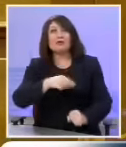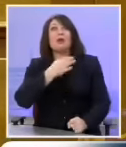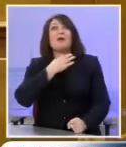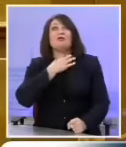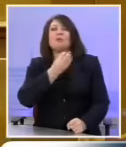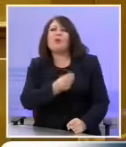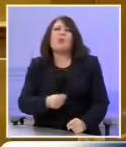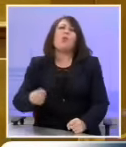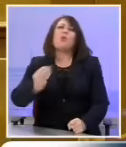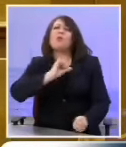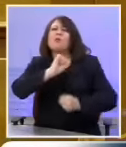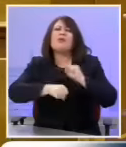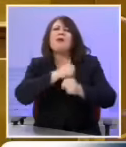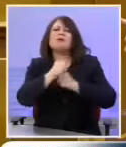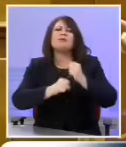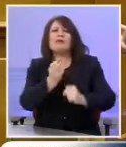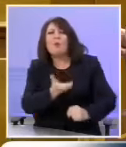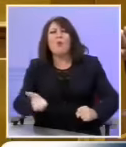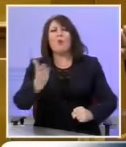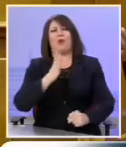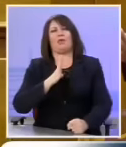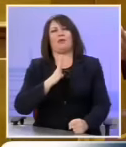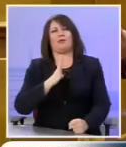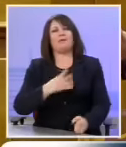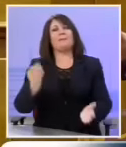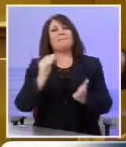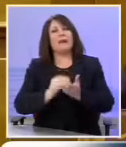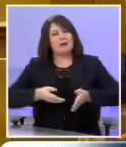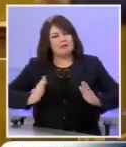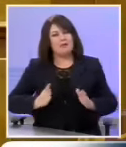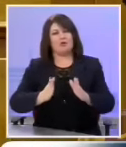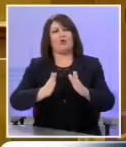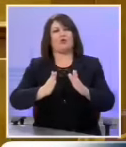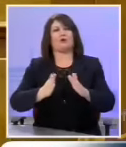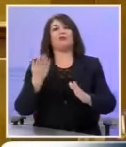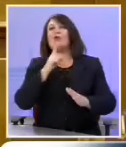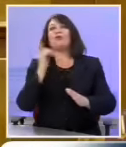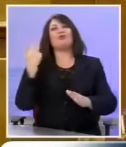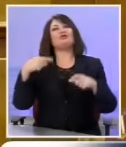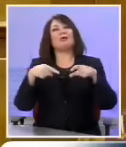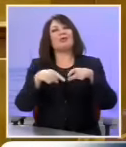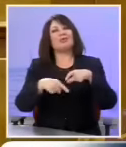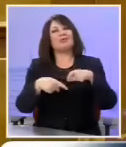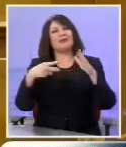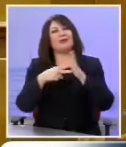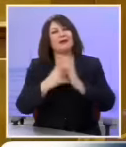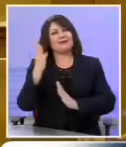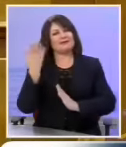υπεράνθρωπη προσπάθεια προκειμένου να ξαναβρούμε τους ρυθμούς του Δεκεμβρίου του 2014.